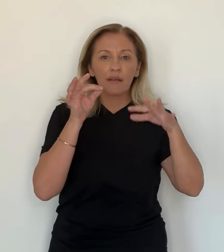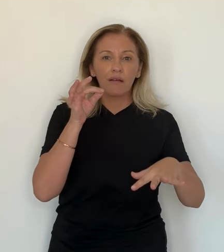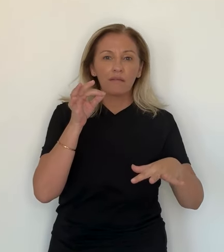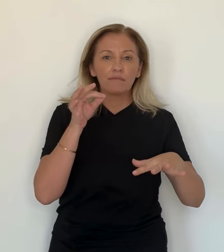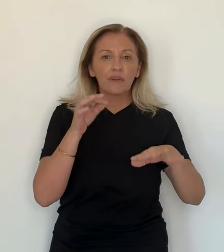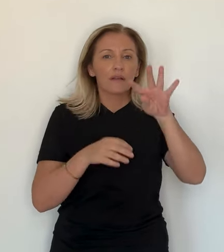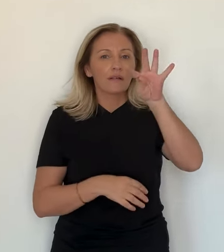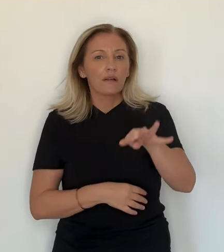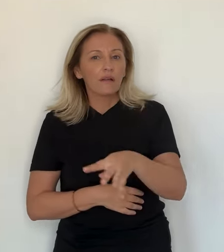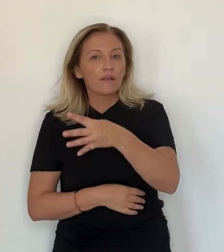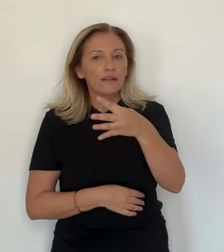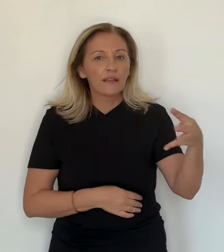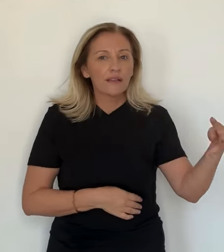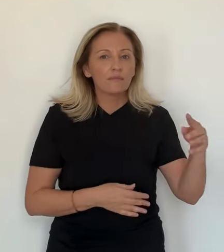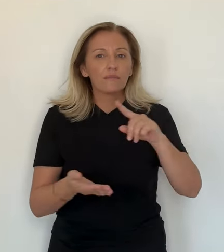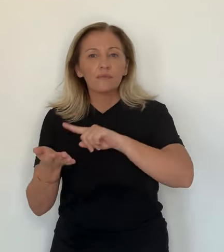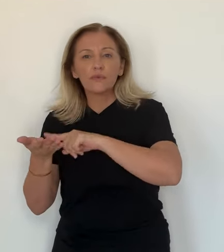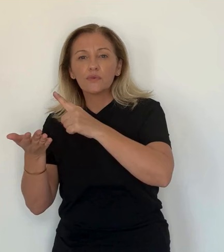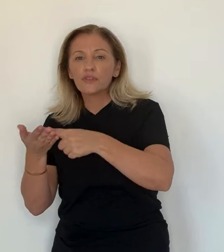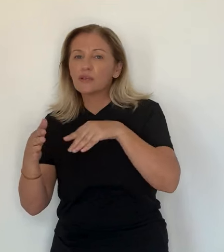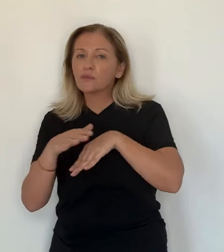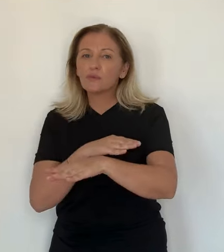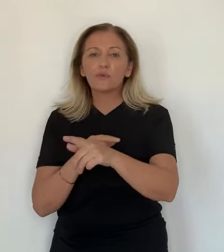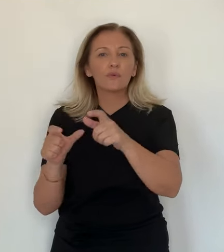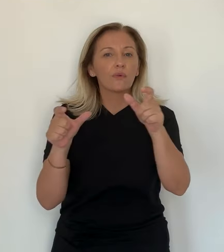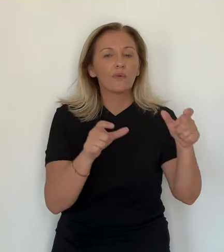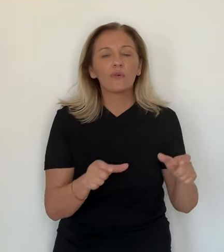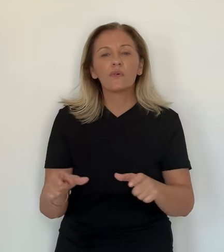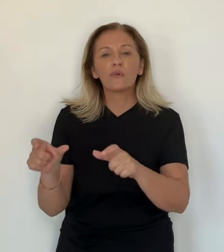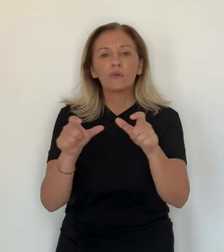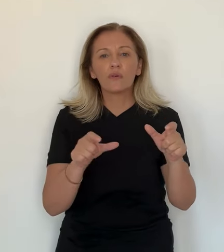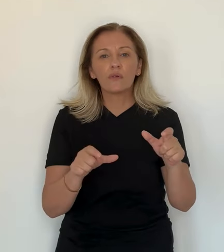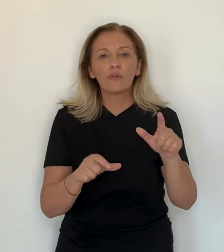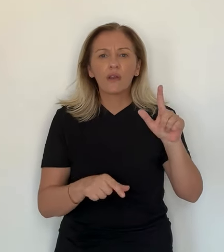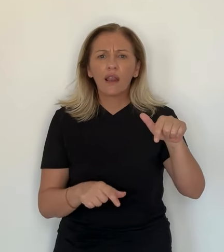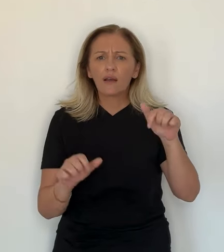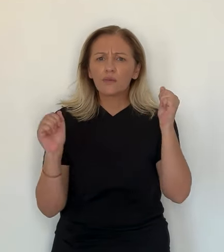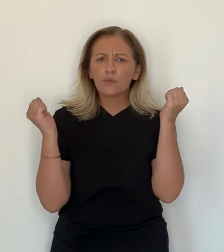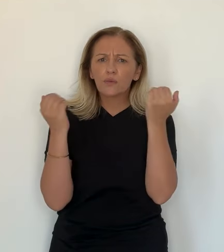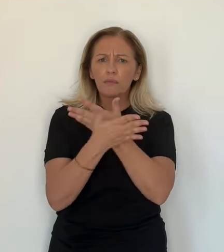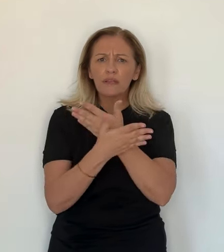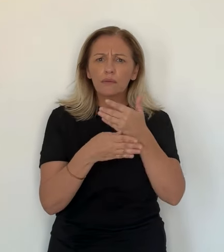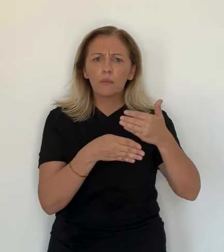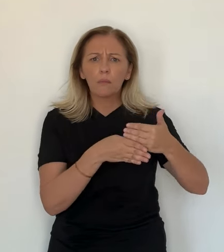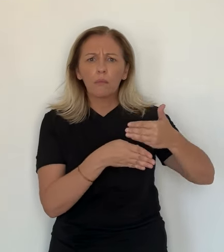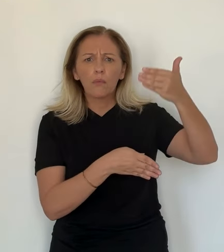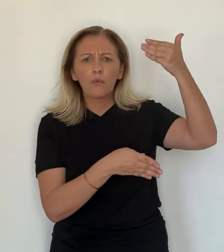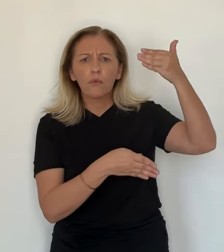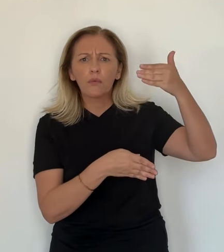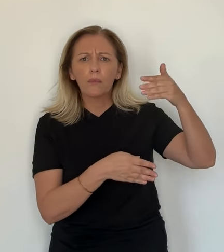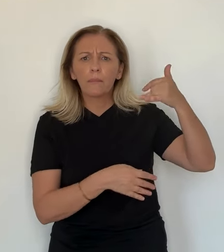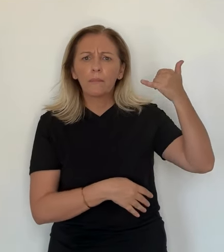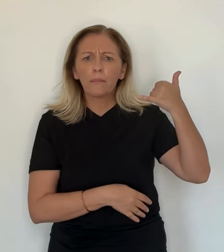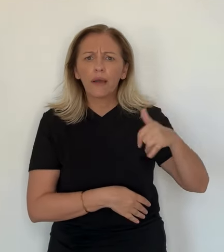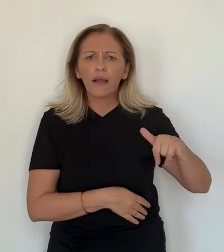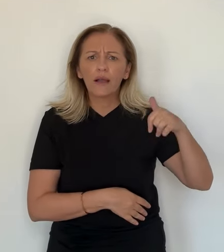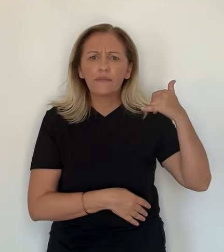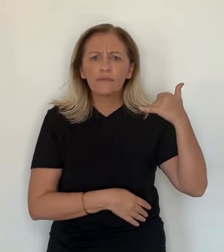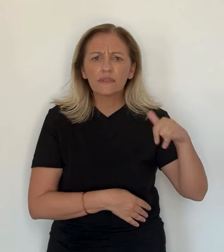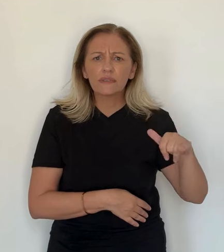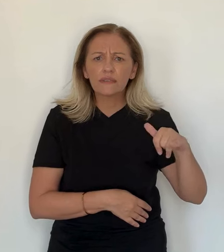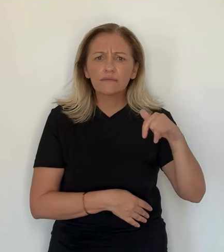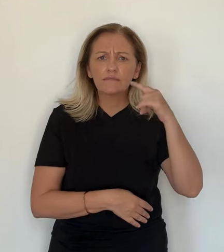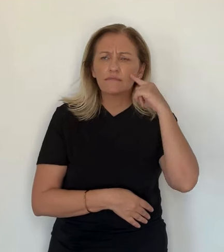et le budget sont maîtrisés, les techniciens ont eu droit à une mauvaise surprise du côté de la Tribune Est où un mur de soutènement apparaît